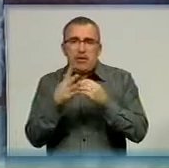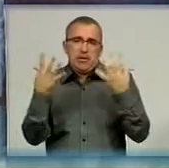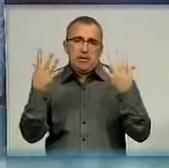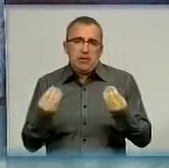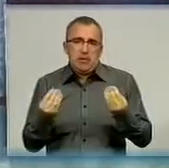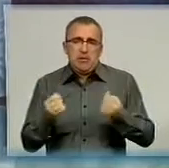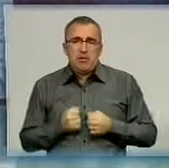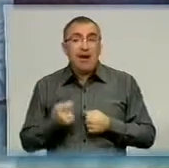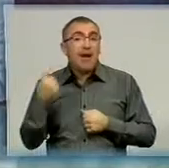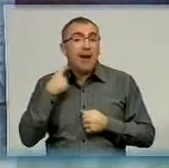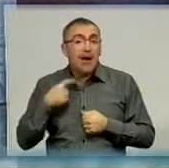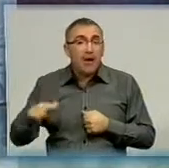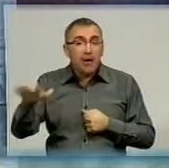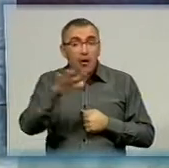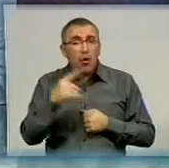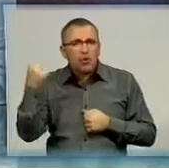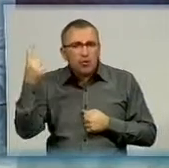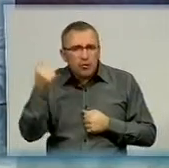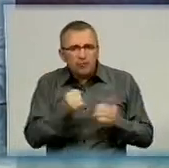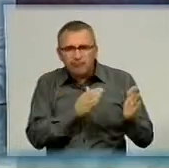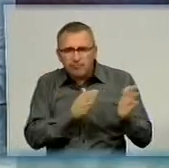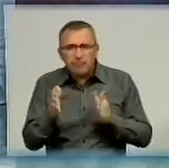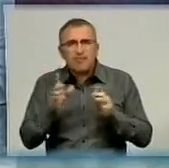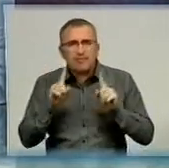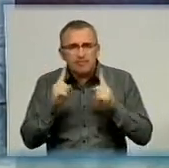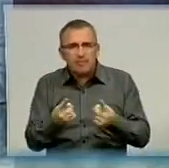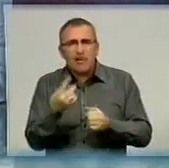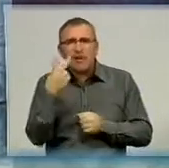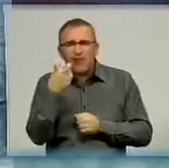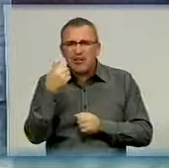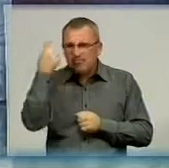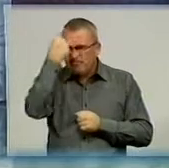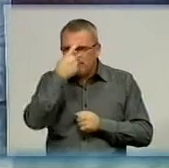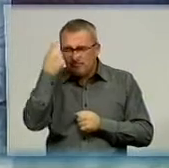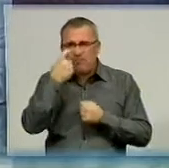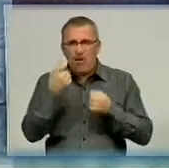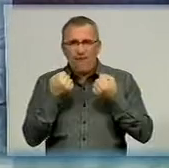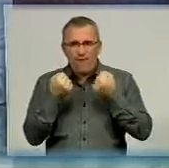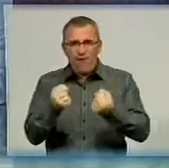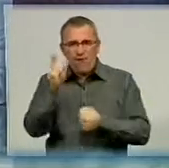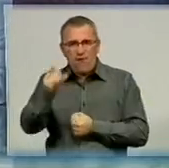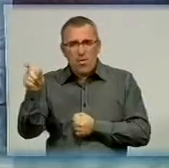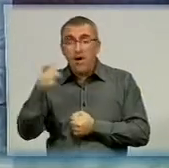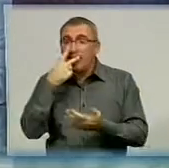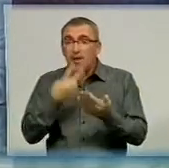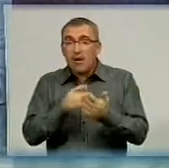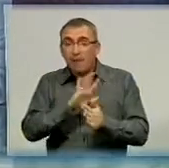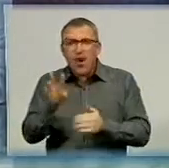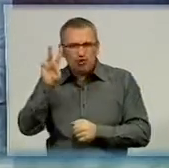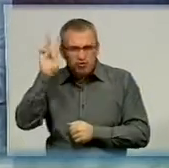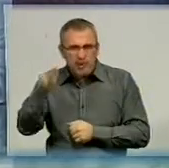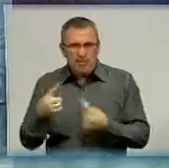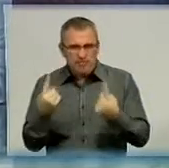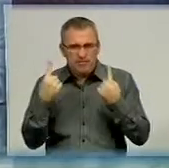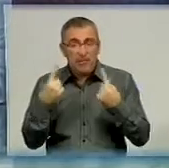На Кіровоградщині щотижня затримують понад 200 нетверезих водіїв. І це не зважаючи на чималі штрафи.